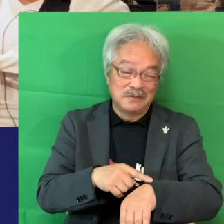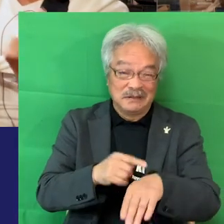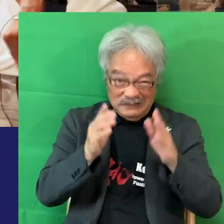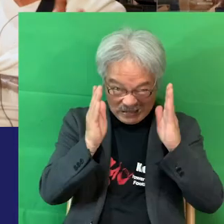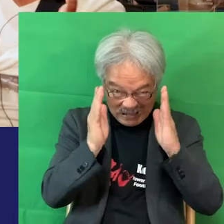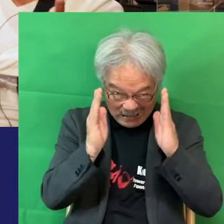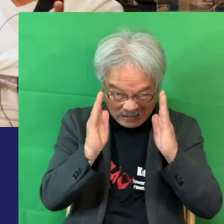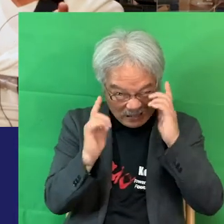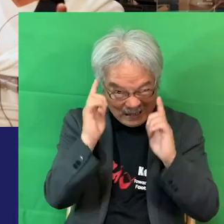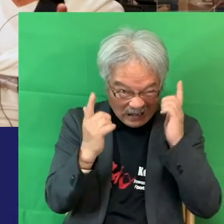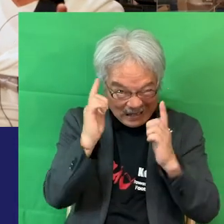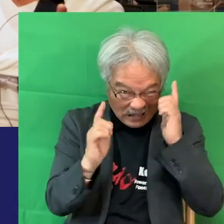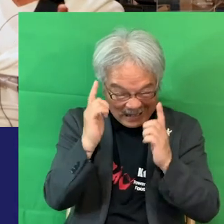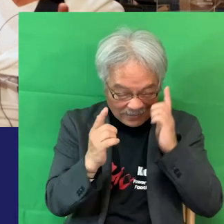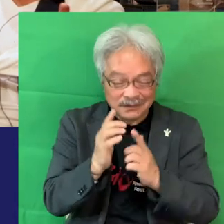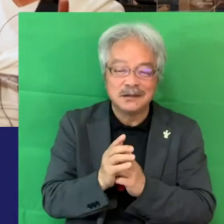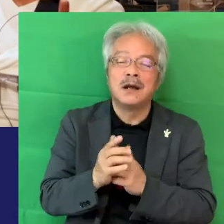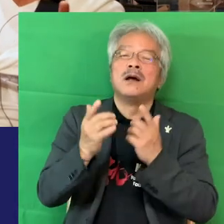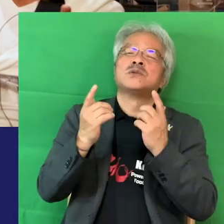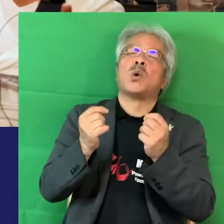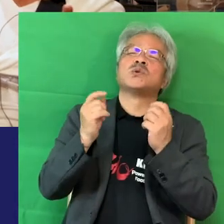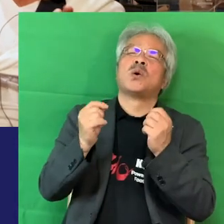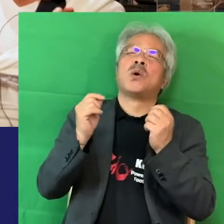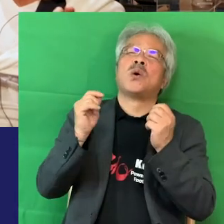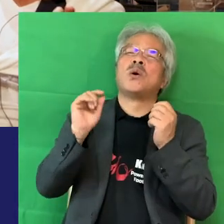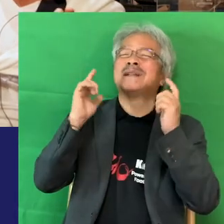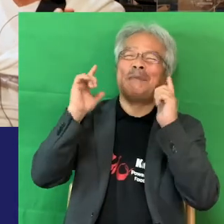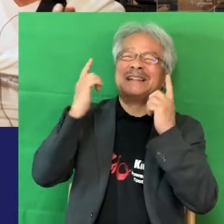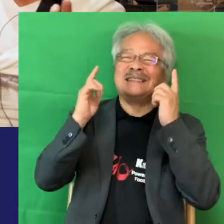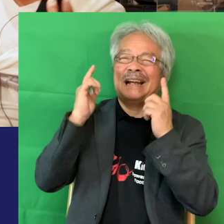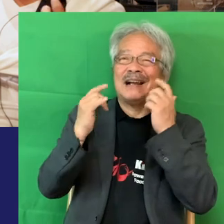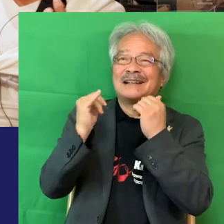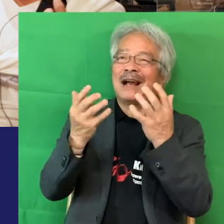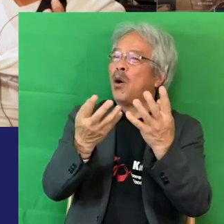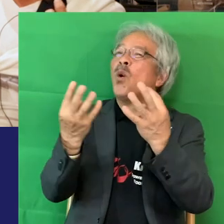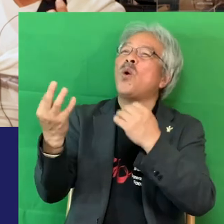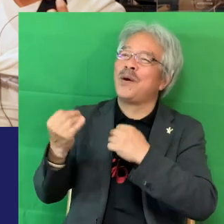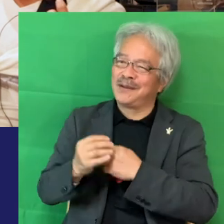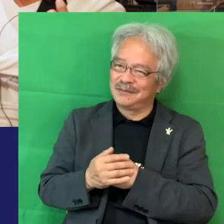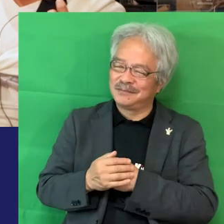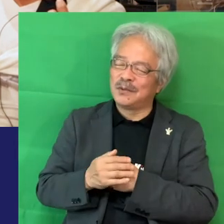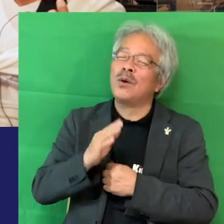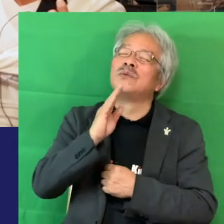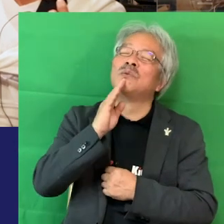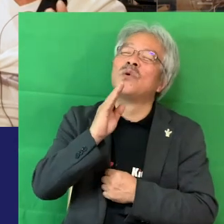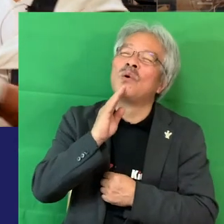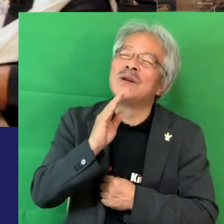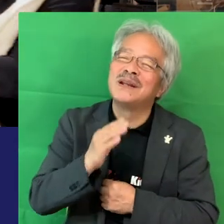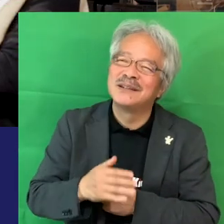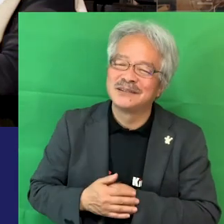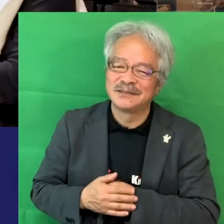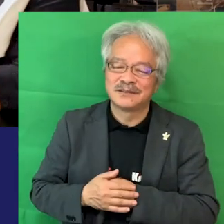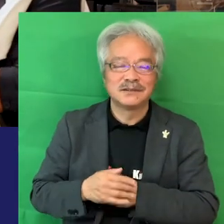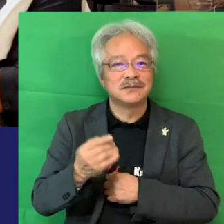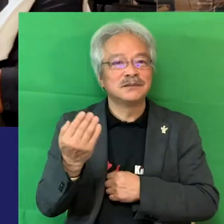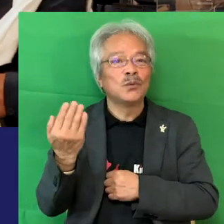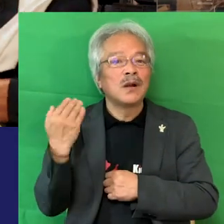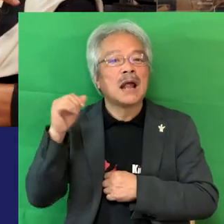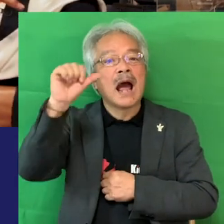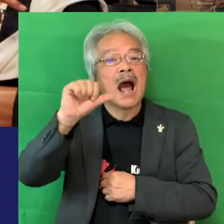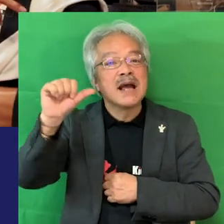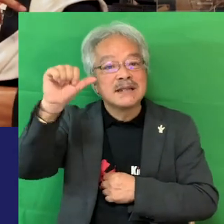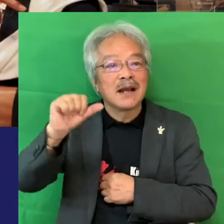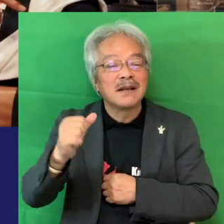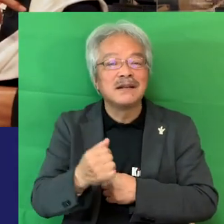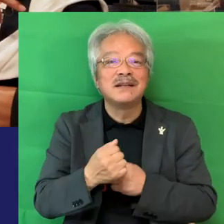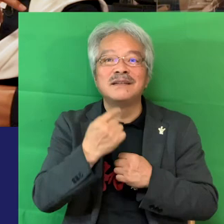感情があるおしゃべりな方が多いすごいよねうん本当にでこの間アジアに行ったら手